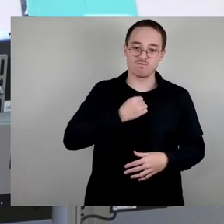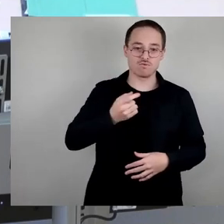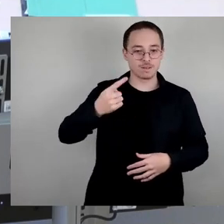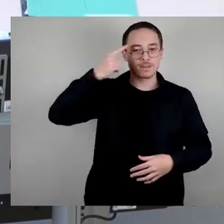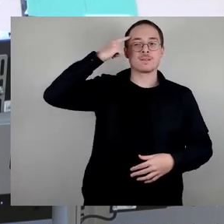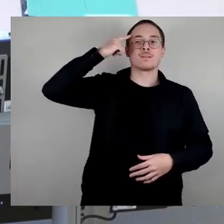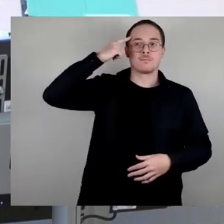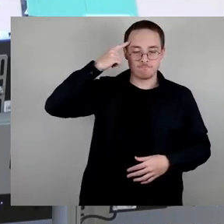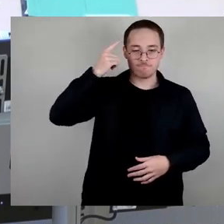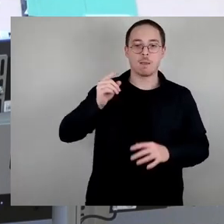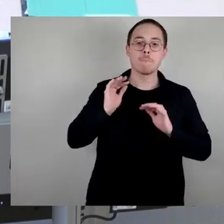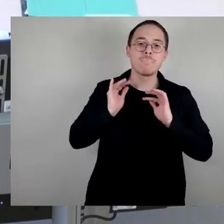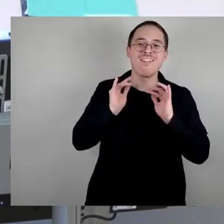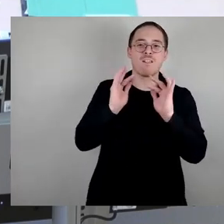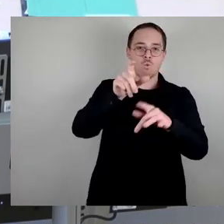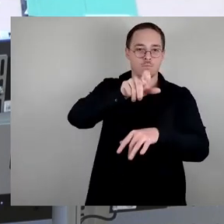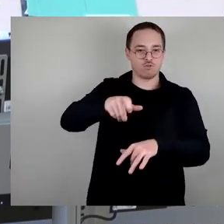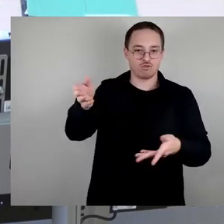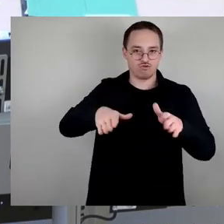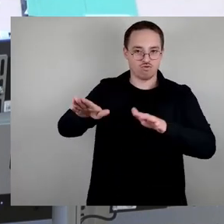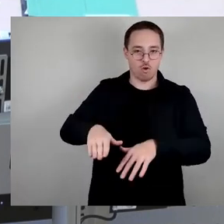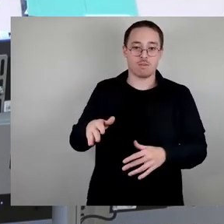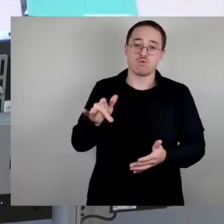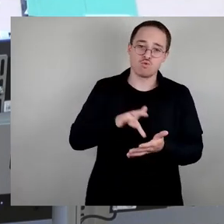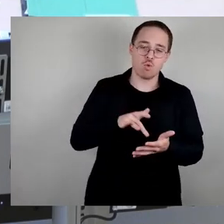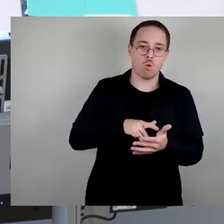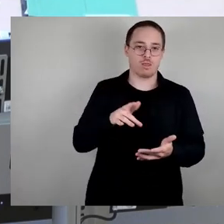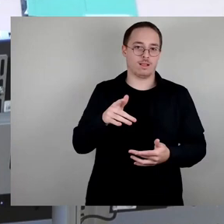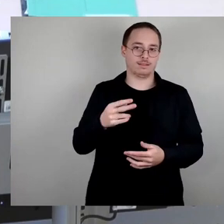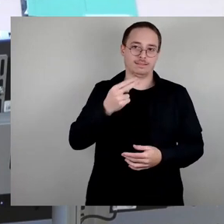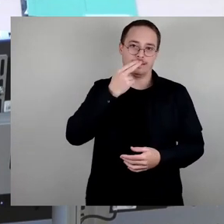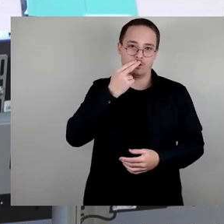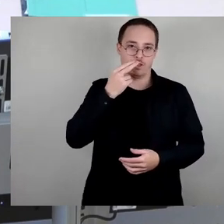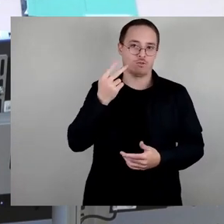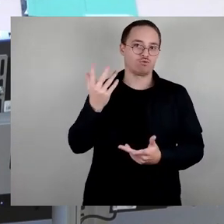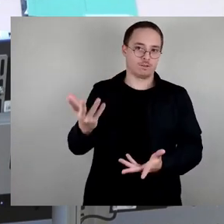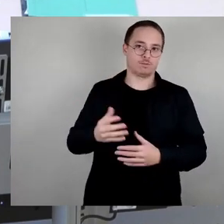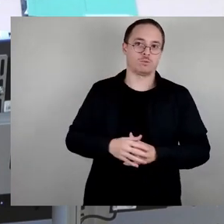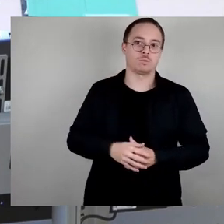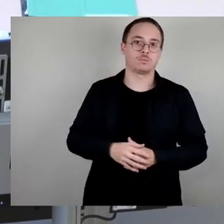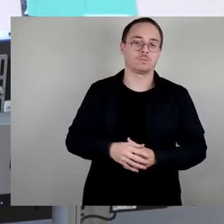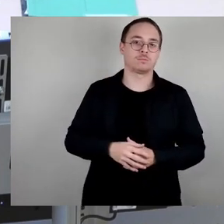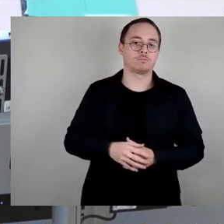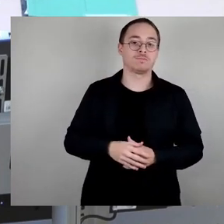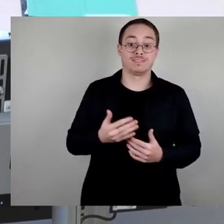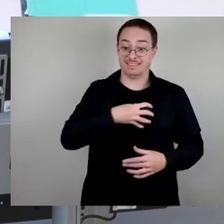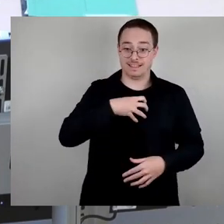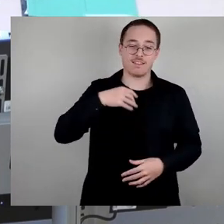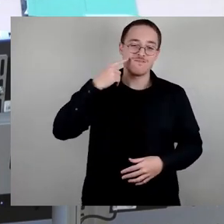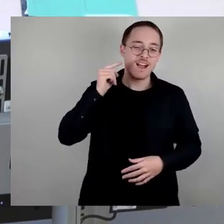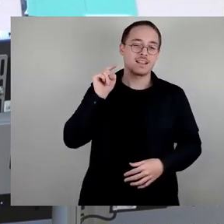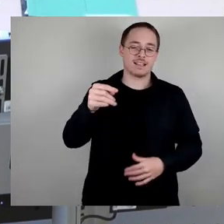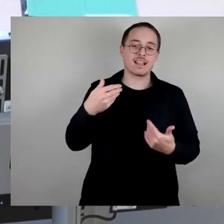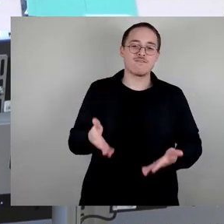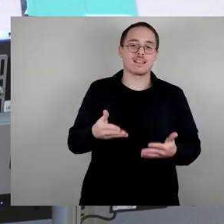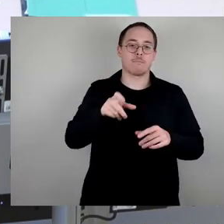Gewaltherrschaft gedacht. Dresden ist sich der historischen Verantwortung für diese Menschheitsverbrechen bewusst. Dieses Gedanken